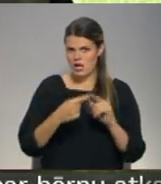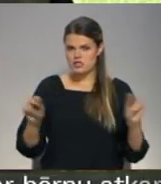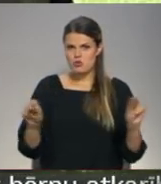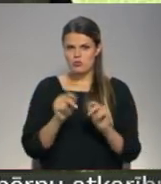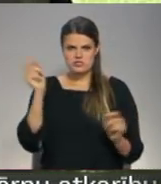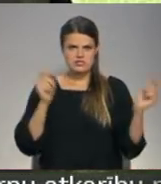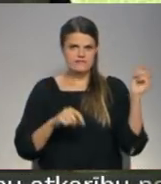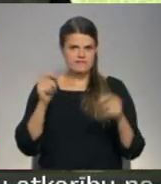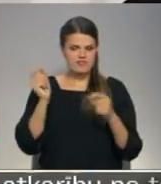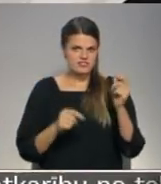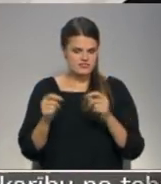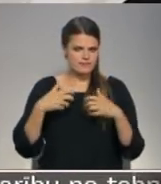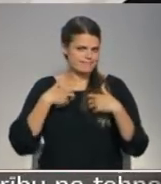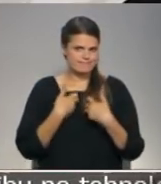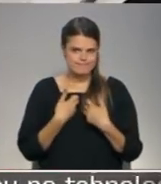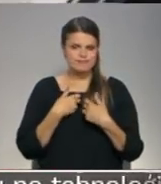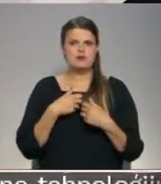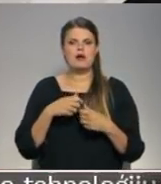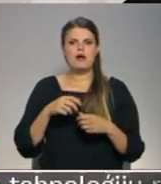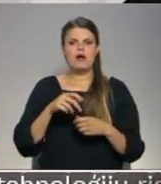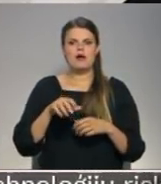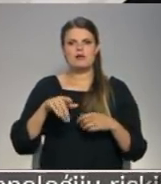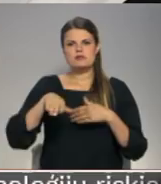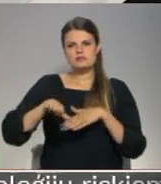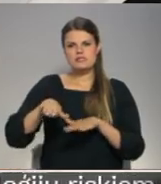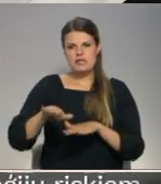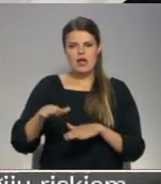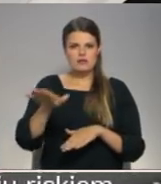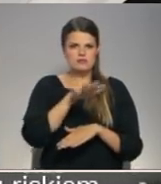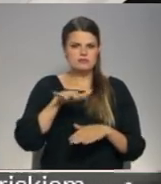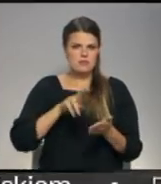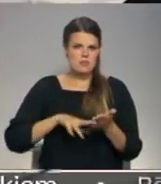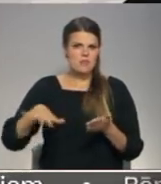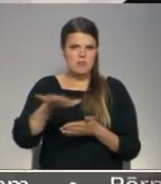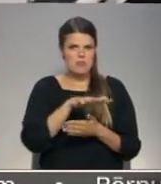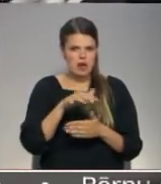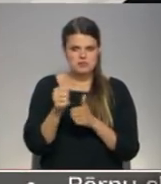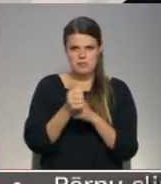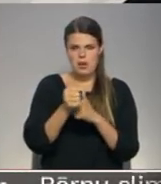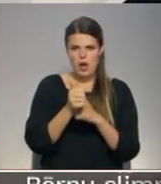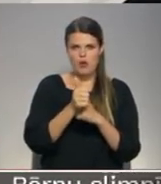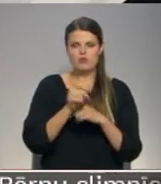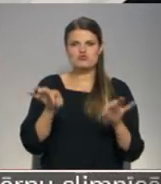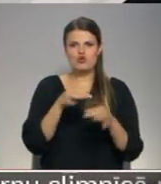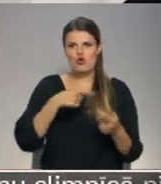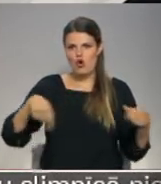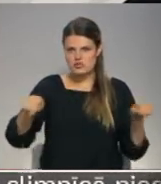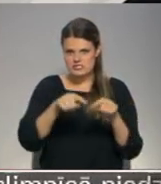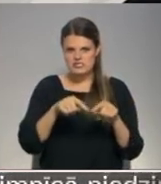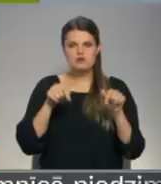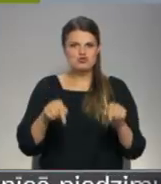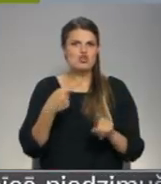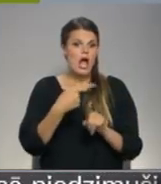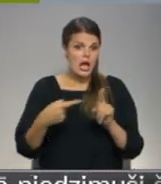festivāls palika neizbaudīts. Kuldīgas skeitparks atrodas līdzās estrādē, pasākuma laikā teritorijas tiek norobižots un arī